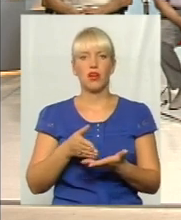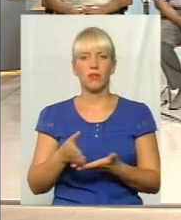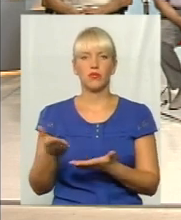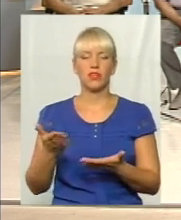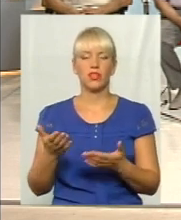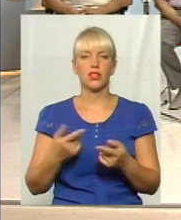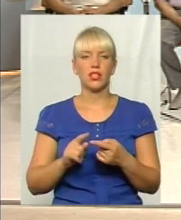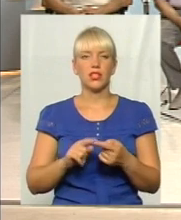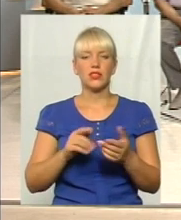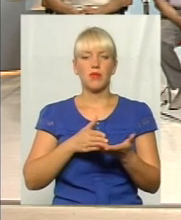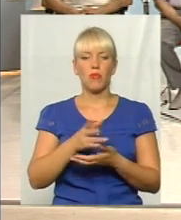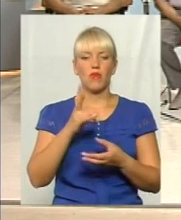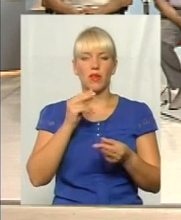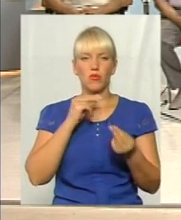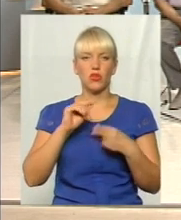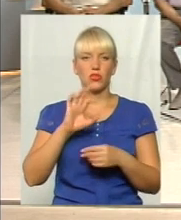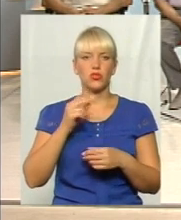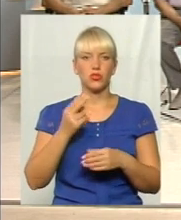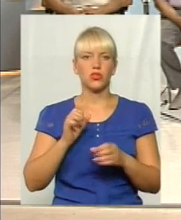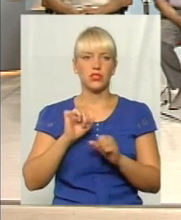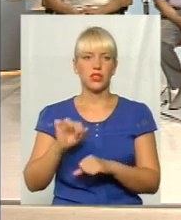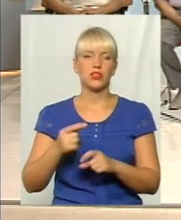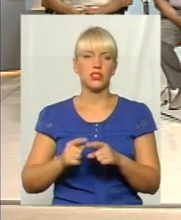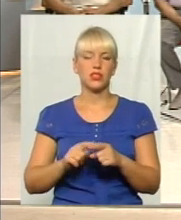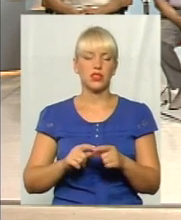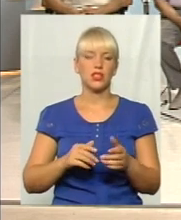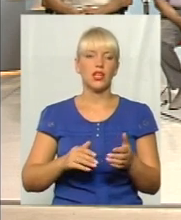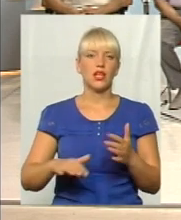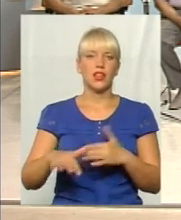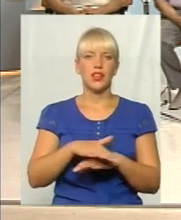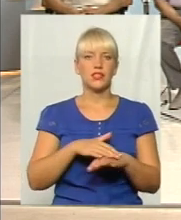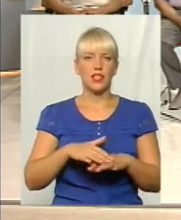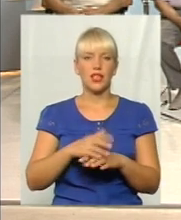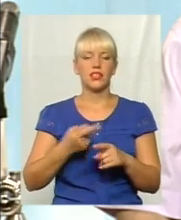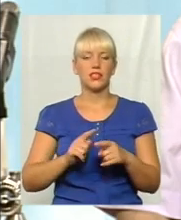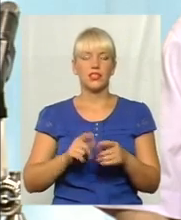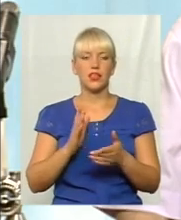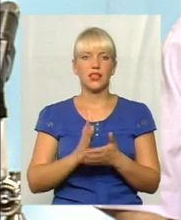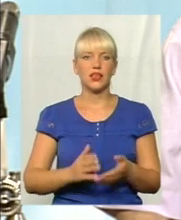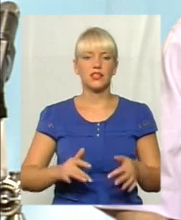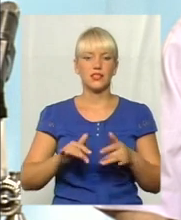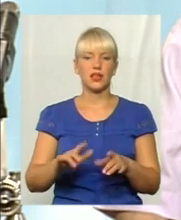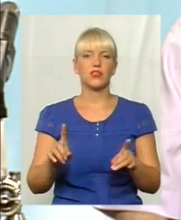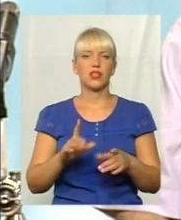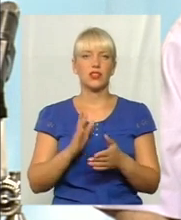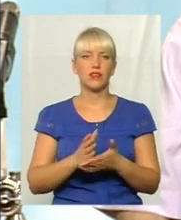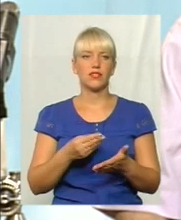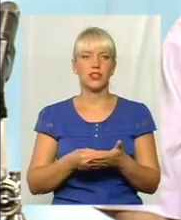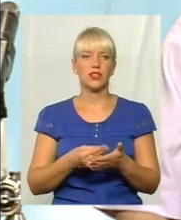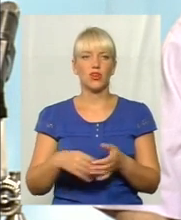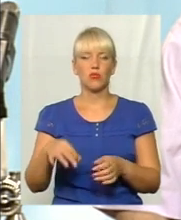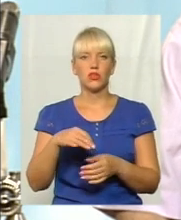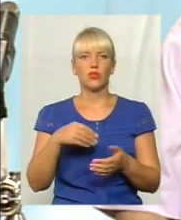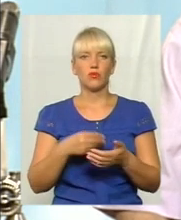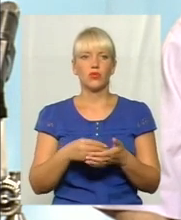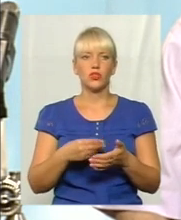спрямовані на поліпшення соцзахисту цих категорій населення, але це є конкретні заходи, які фінансово, тобто з обласного